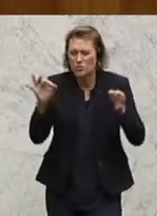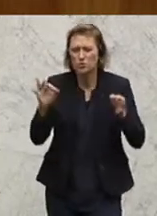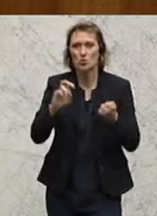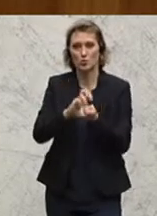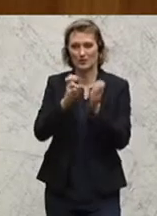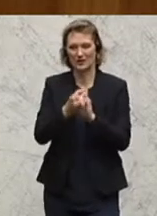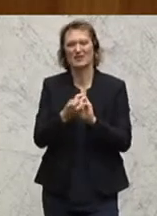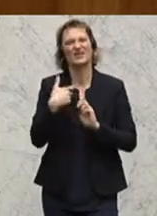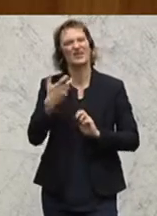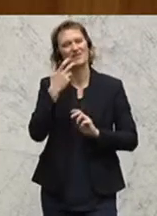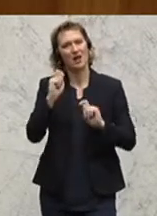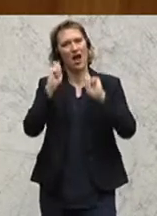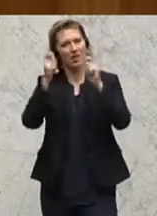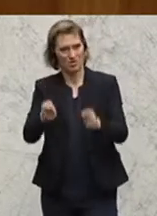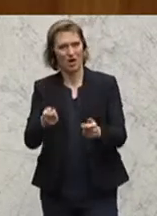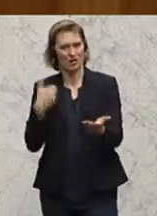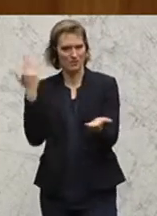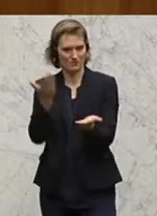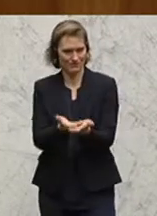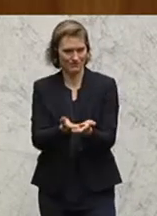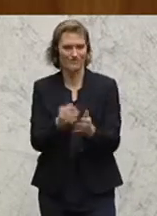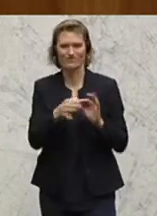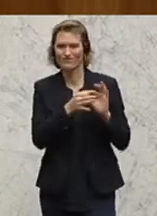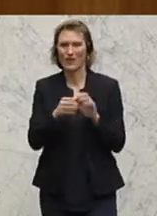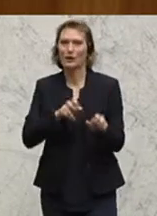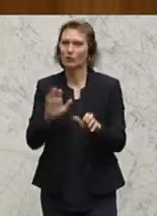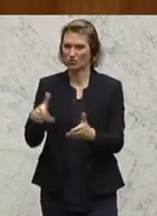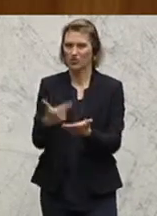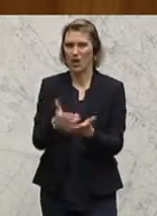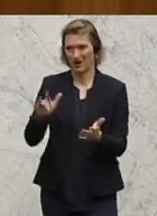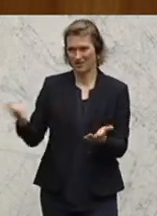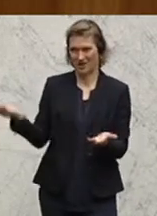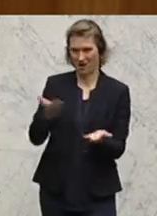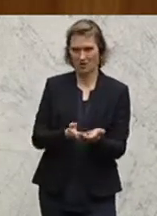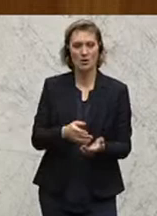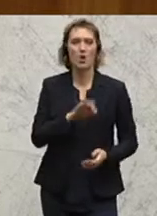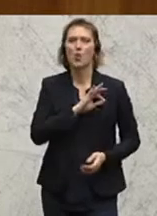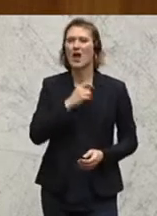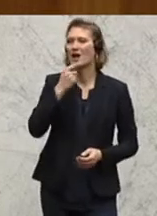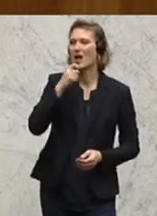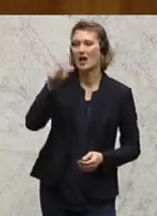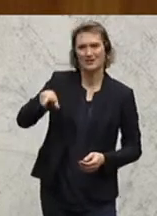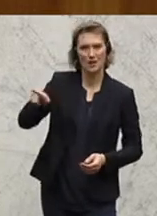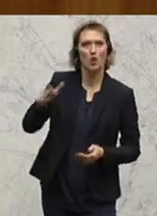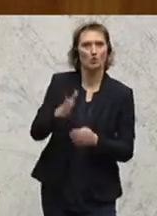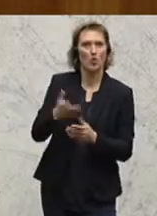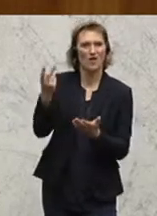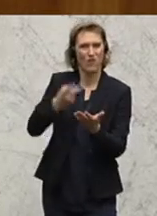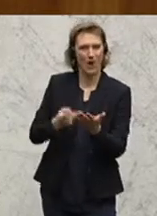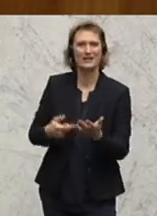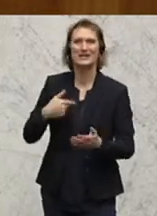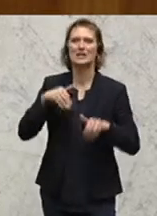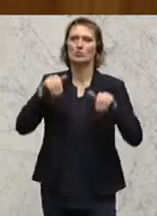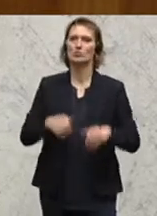Daher bringe ich den Abänderungsantrag zur vorliegenden Regierungsvorlage ein. Und zwar, der Kollege Essel hat es ja schon vorgelesen, aber ich muss das